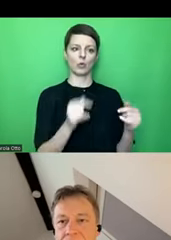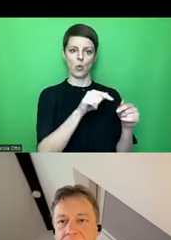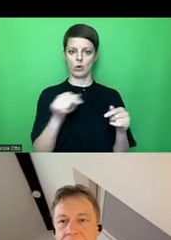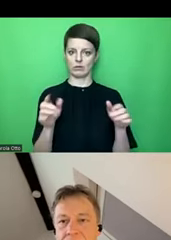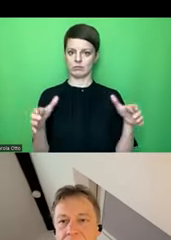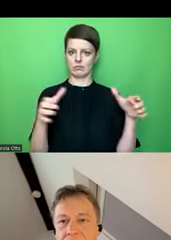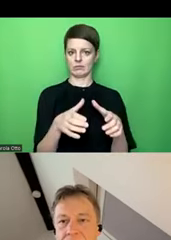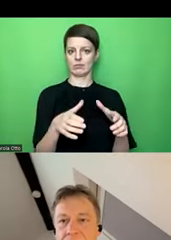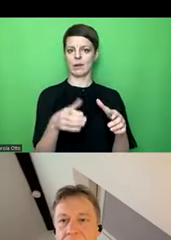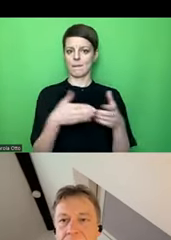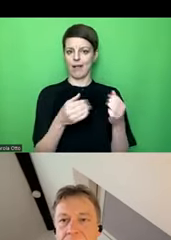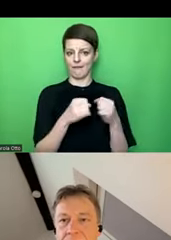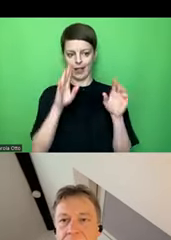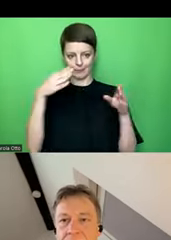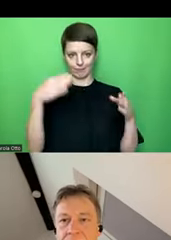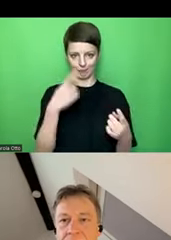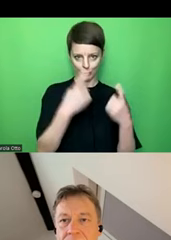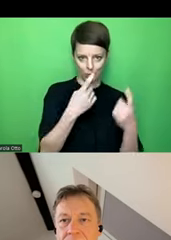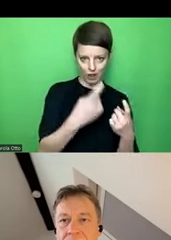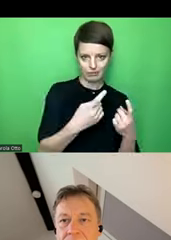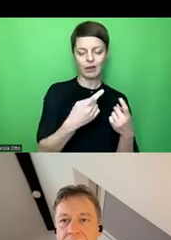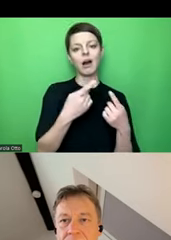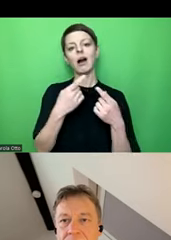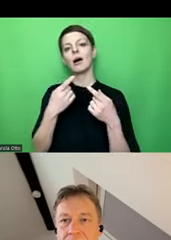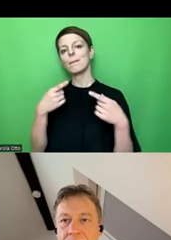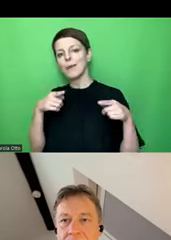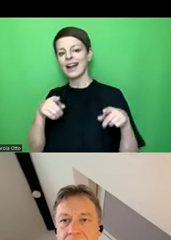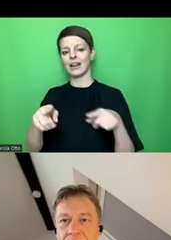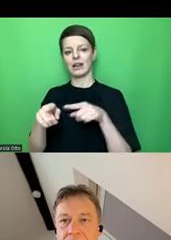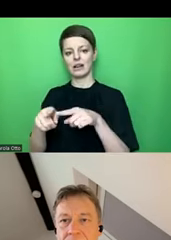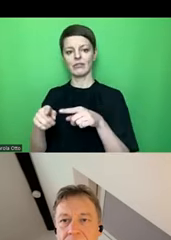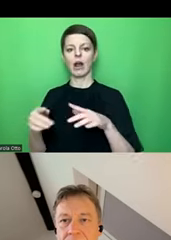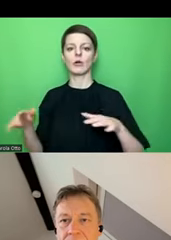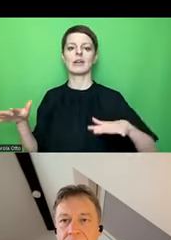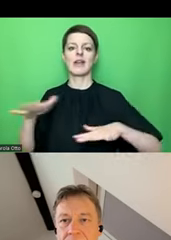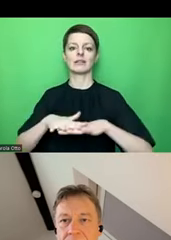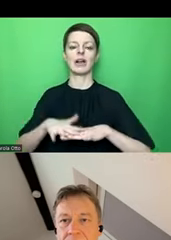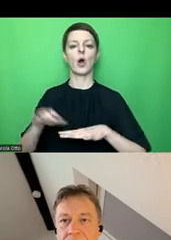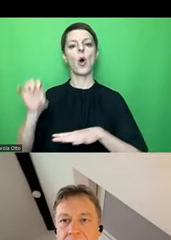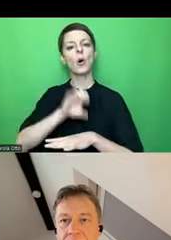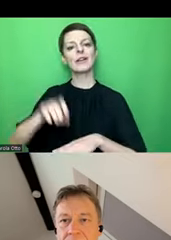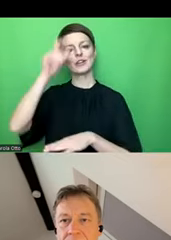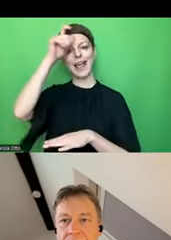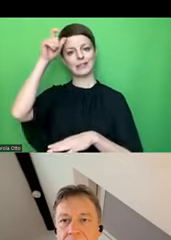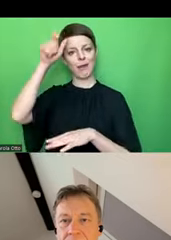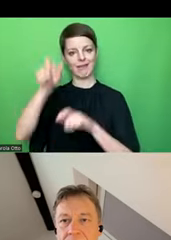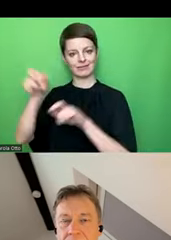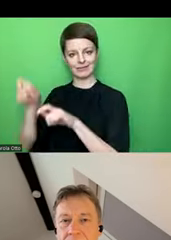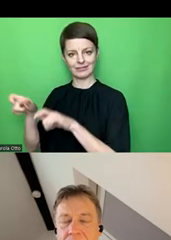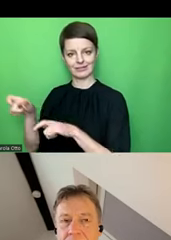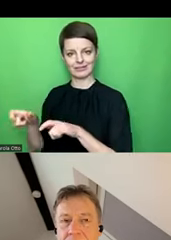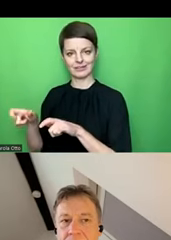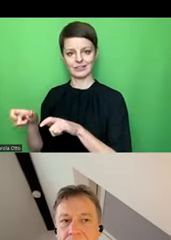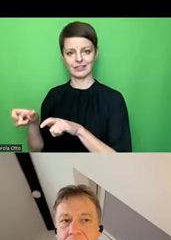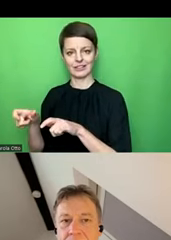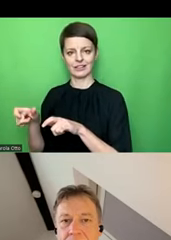sich mit dem Thema der Barrierefreiheit beschäftigen, sind wir auch nochmal ein Zusammenschluss von europäischen Experten. Und insofern,